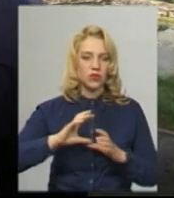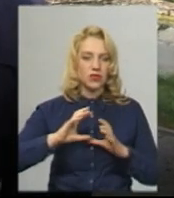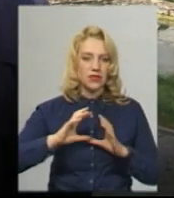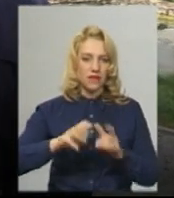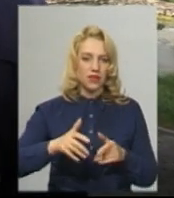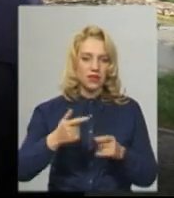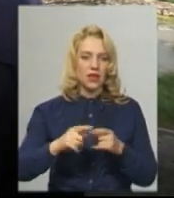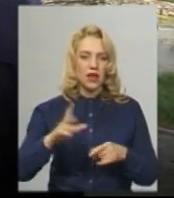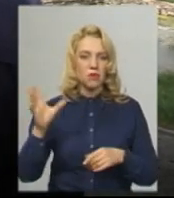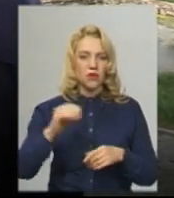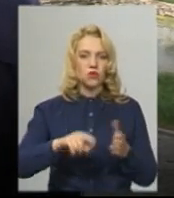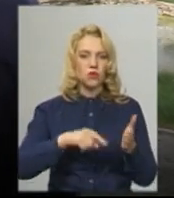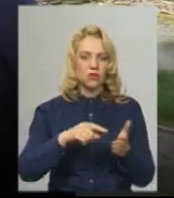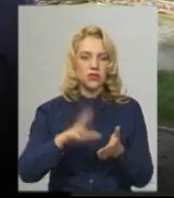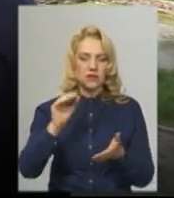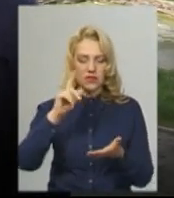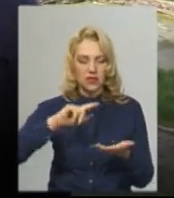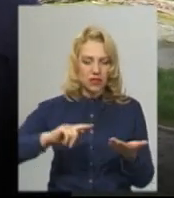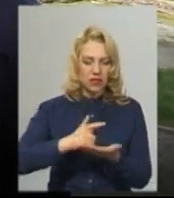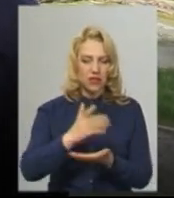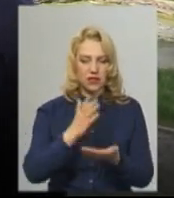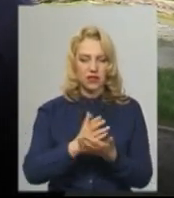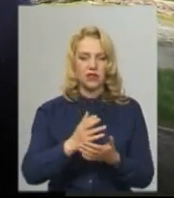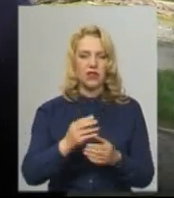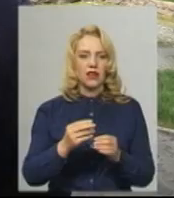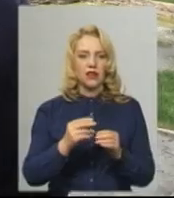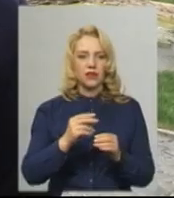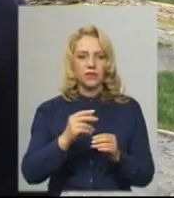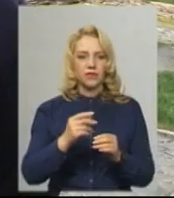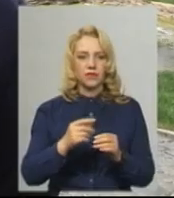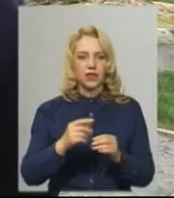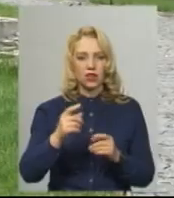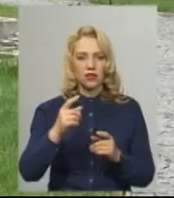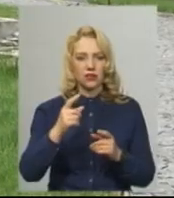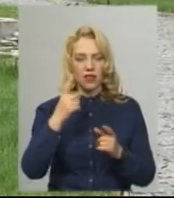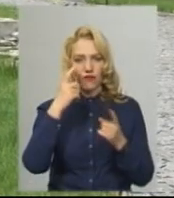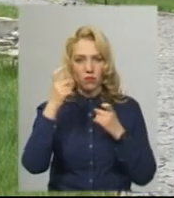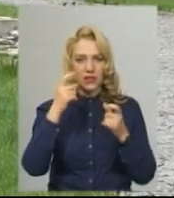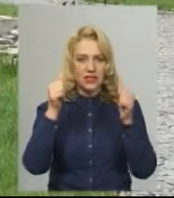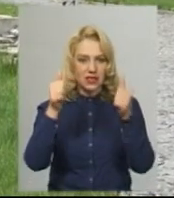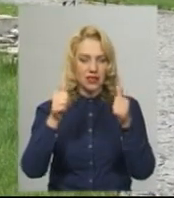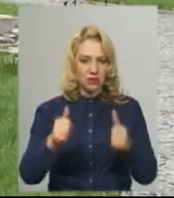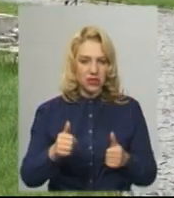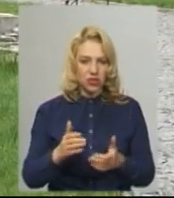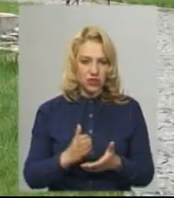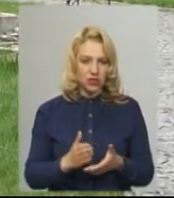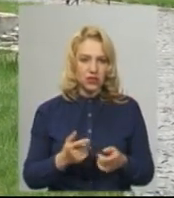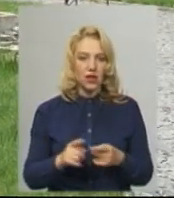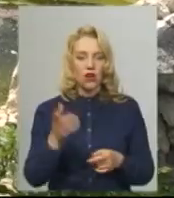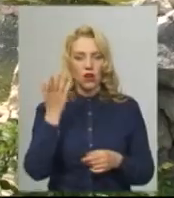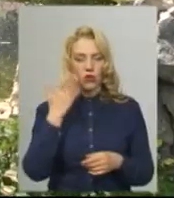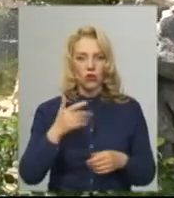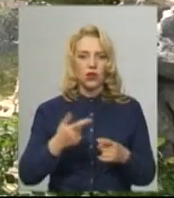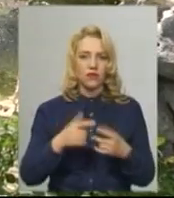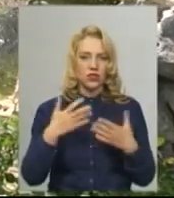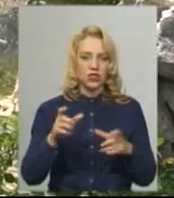туристичних маршрутах будуть розміщені вказівники, туристичні піловини, інформаційні таблички. Коли карантину державі пом'якшили, в Кам